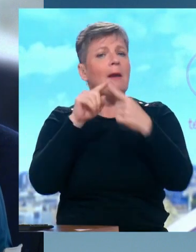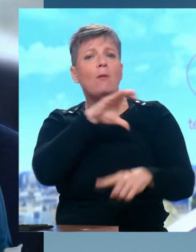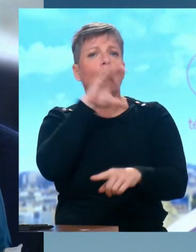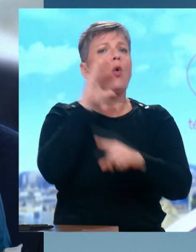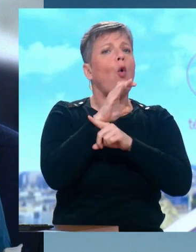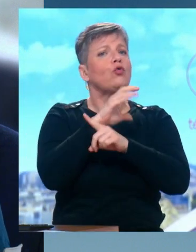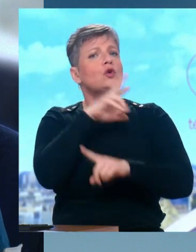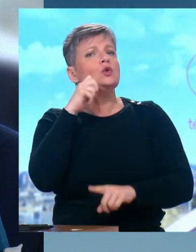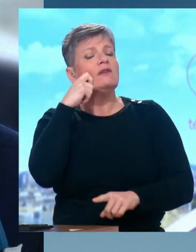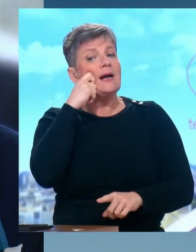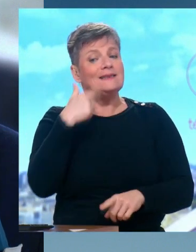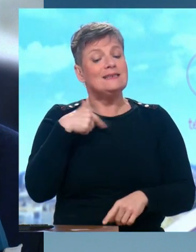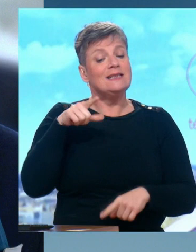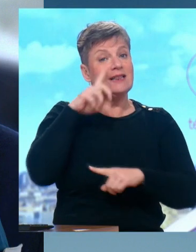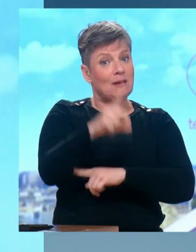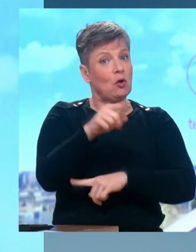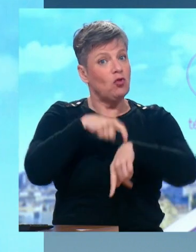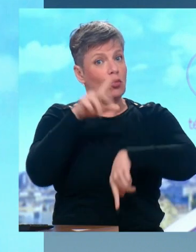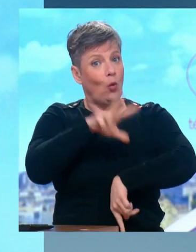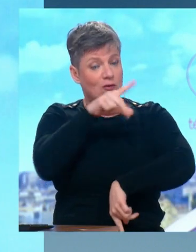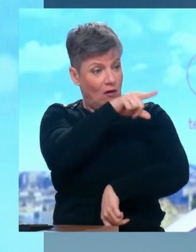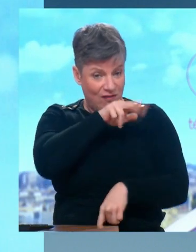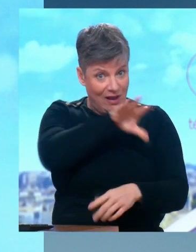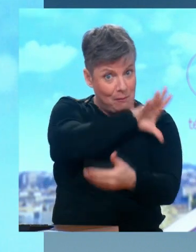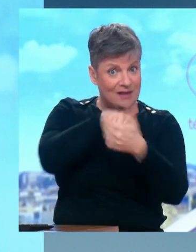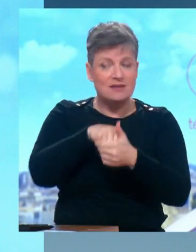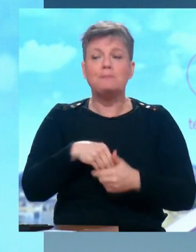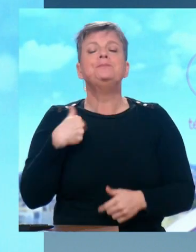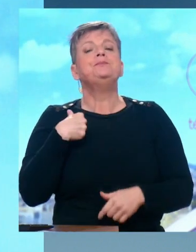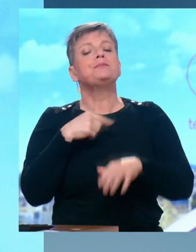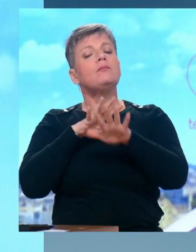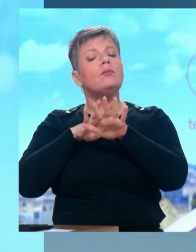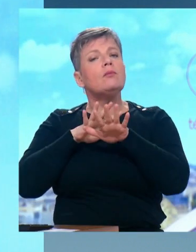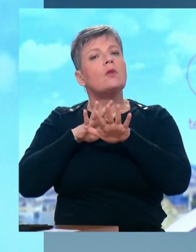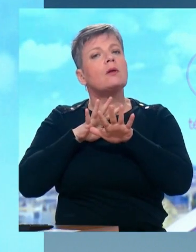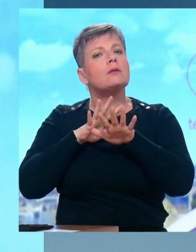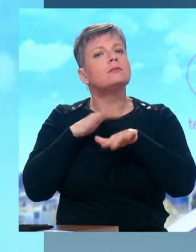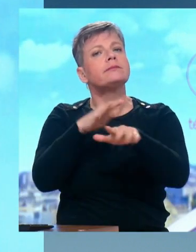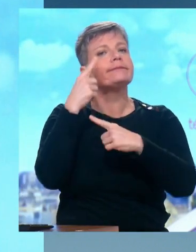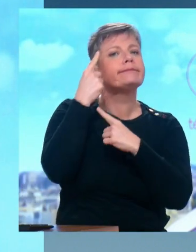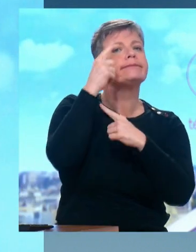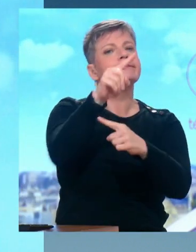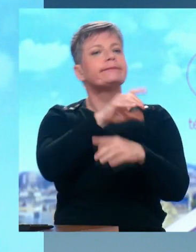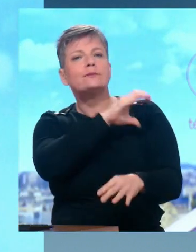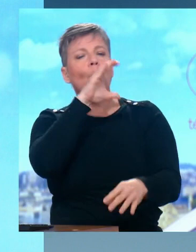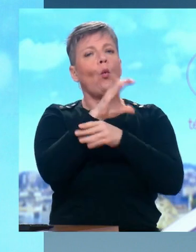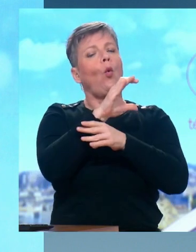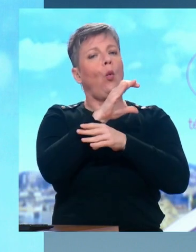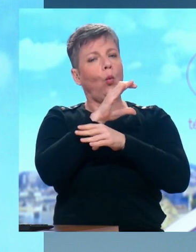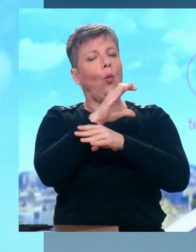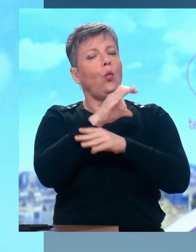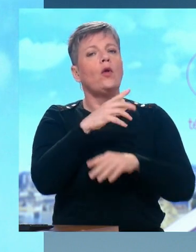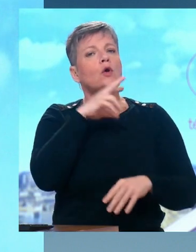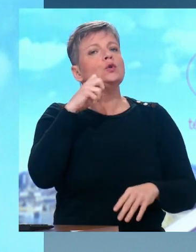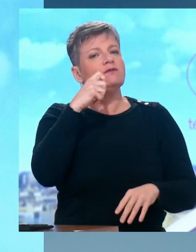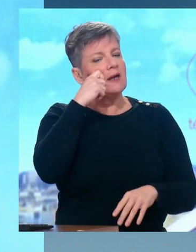première question est simple. Est-ce que vous y participeriez ? Qu'il y ait une marche contre l'antisémitisme, aujourd'hui, dans notre pays où